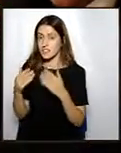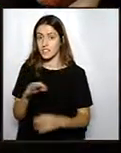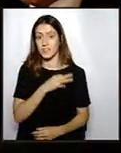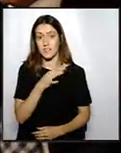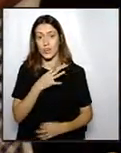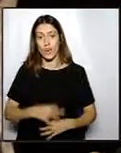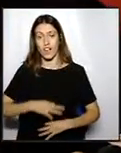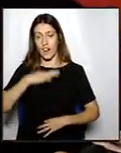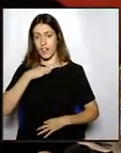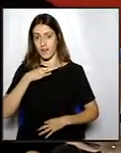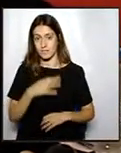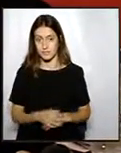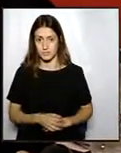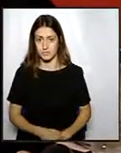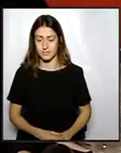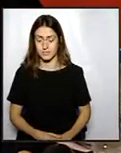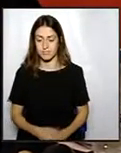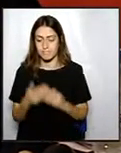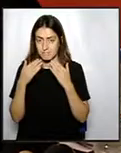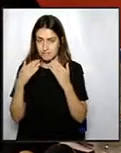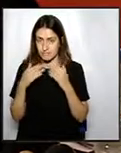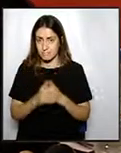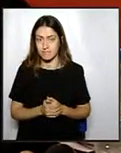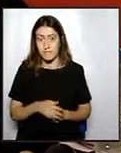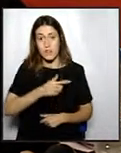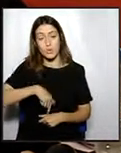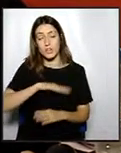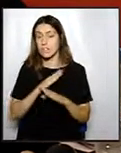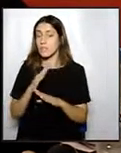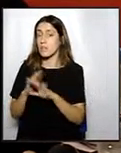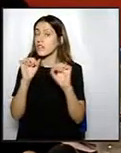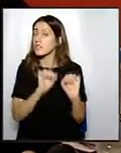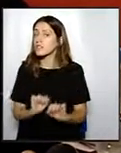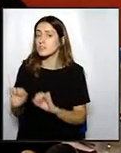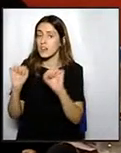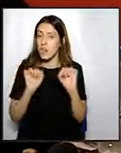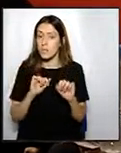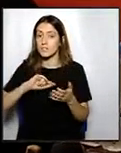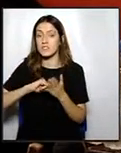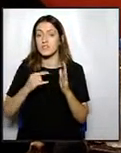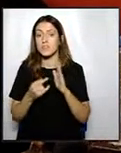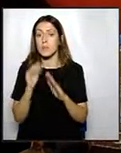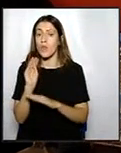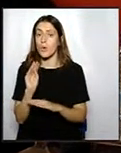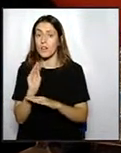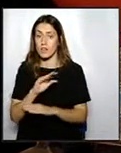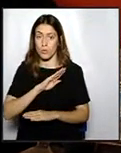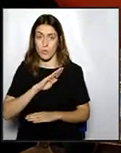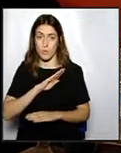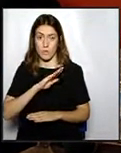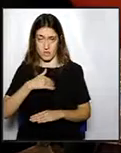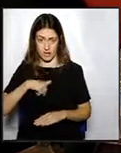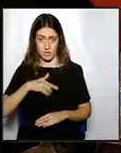Bé gràcies Bé, nosaltres sempre hem defensat i defensarem un sistema educatiu propi aquí a Catalunya.